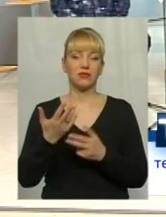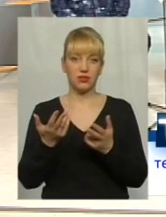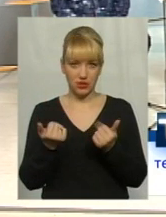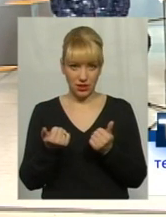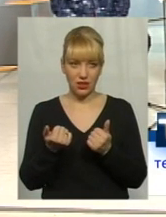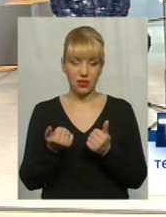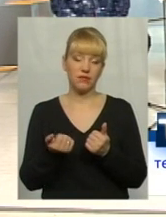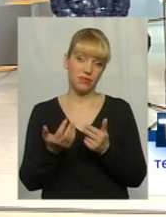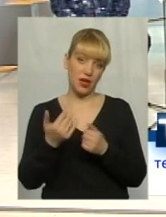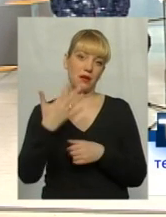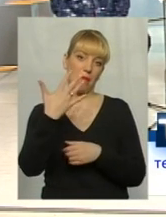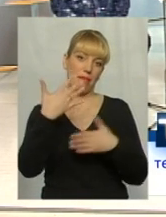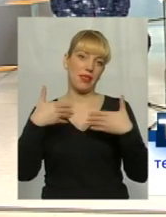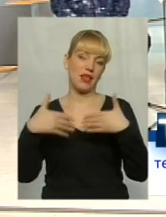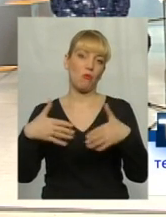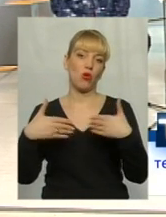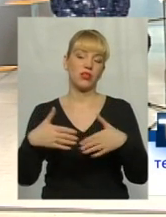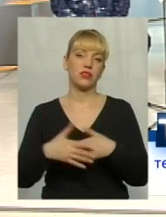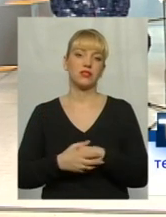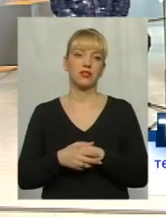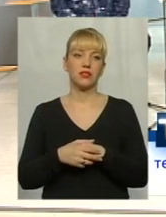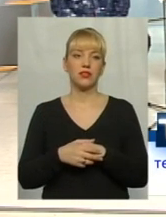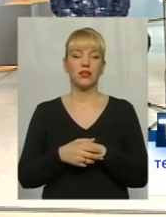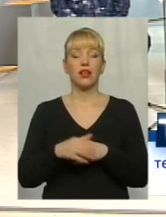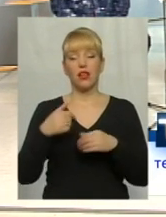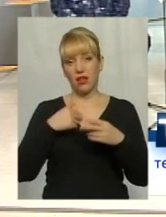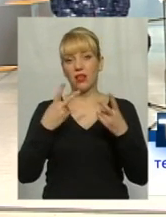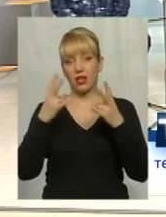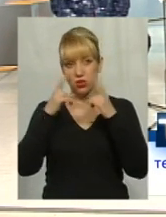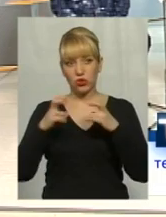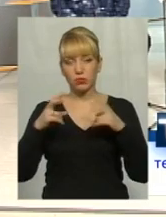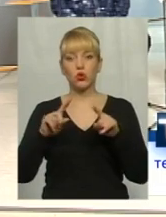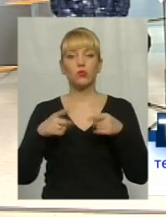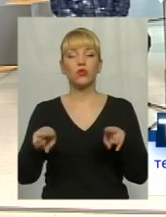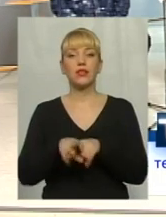5-й під'їзд. 5-й під'їзд. Ну, розберусь, чому так сталося.